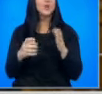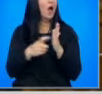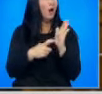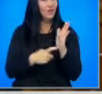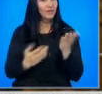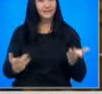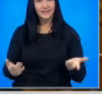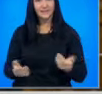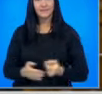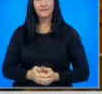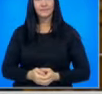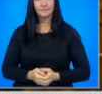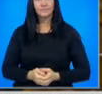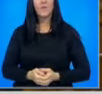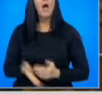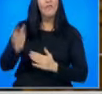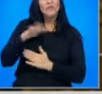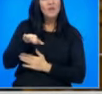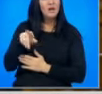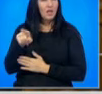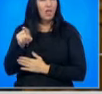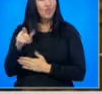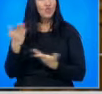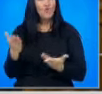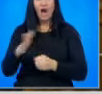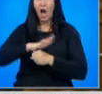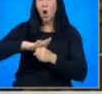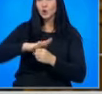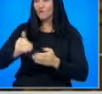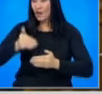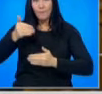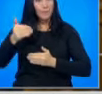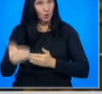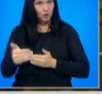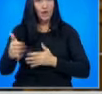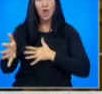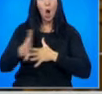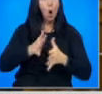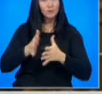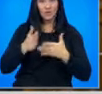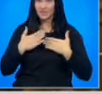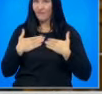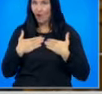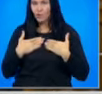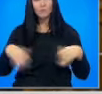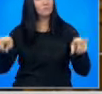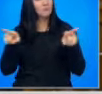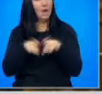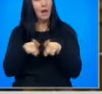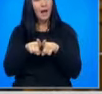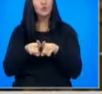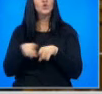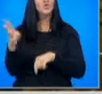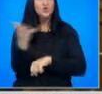кодекс. Дали това е основният приоритет на обществото ни, както и